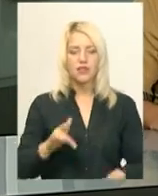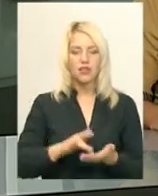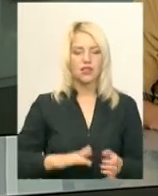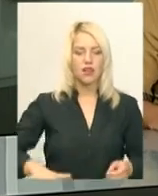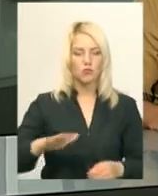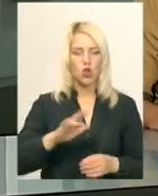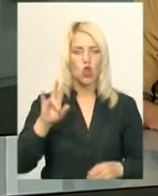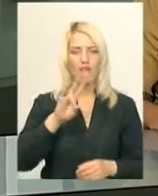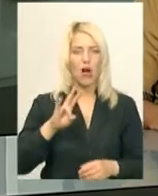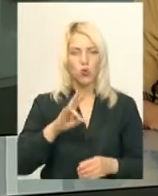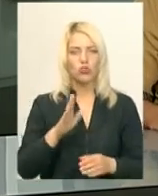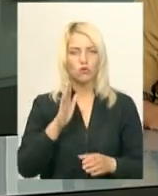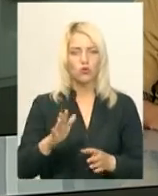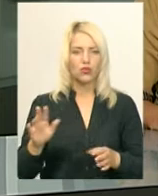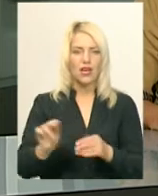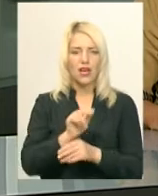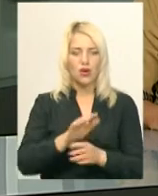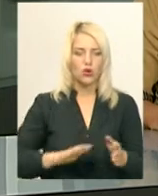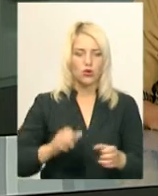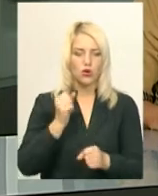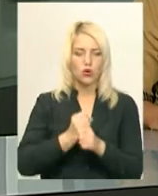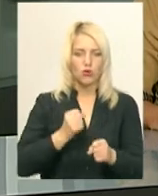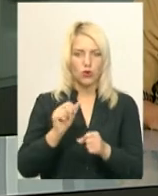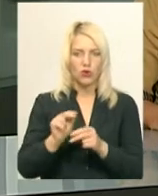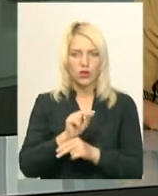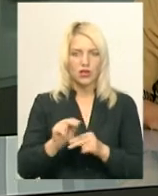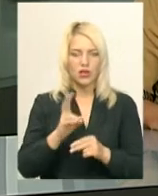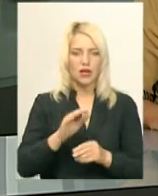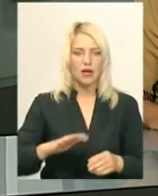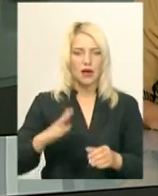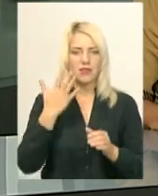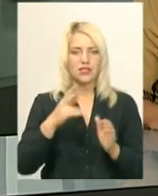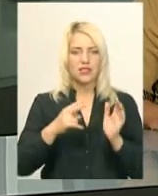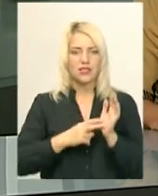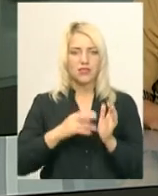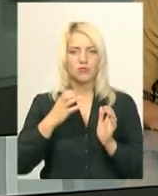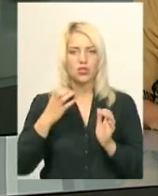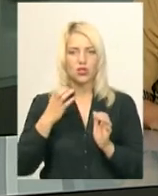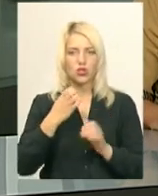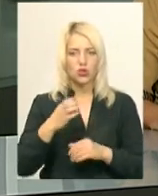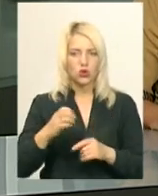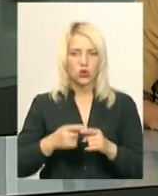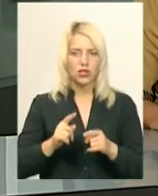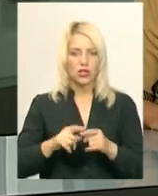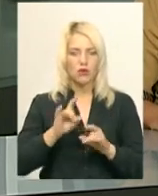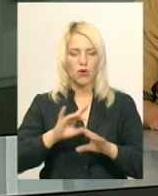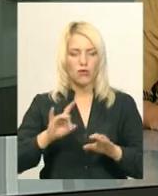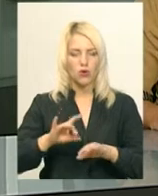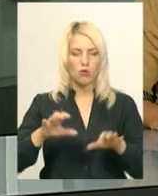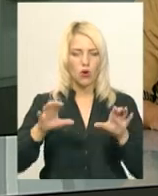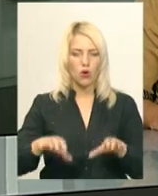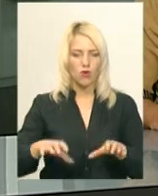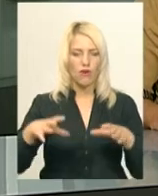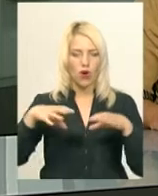реконструюють. Роботи проводять на ділянці площою 58 сотих, повідомив голова Новоушицької об'єднаної тергромади Олег